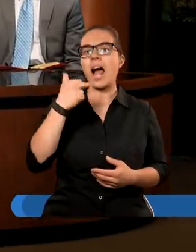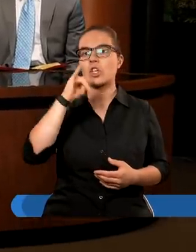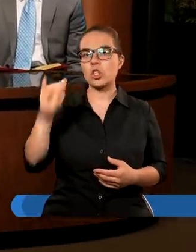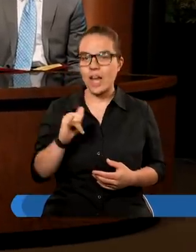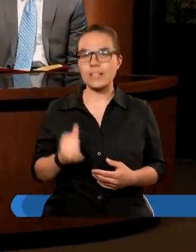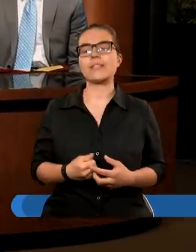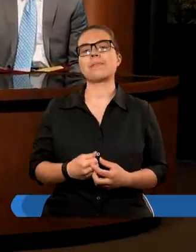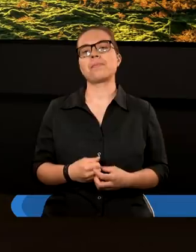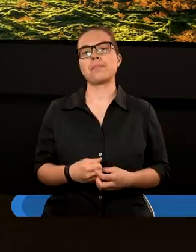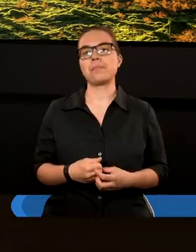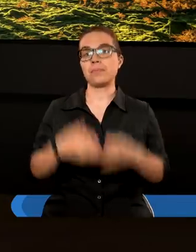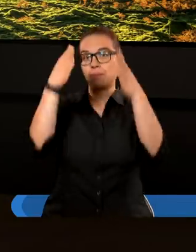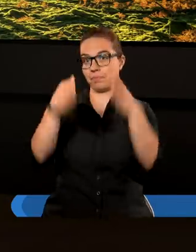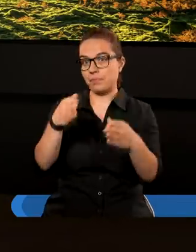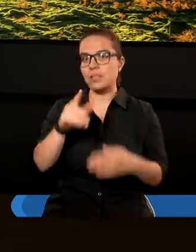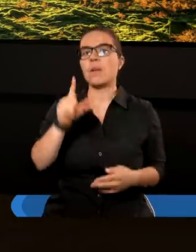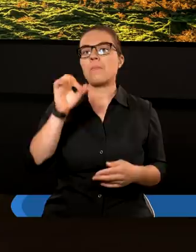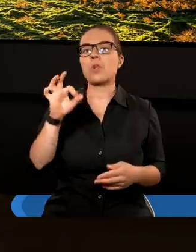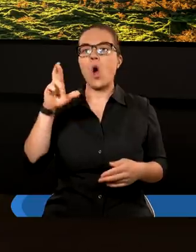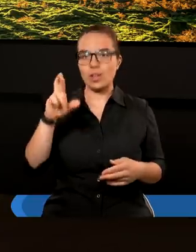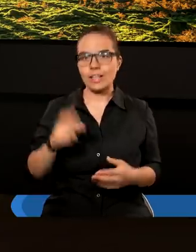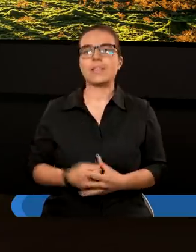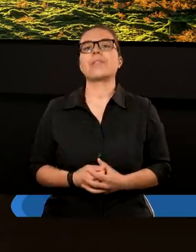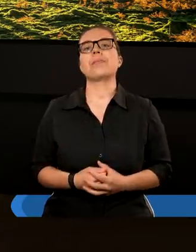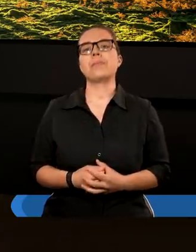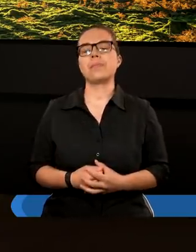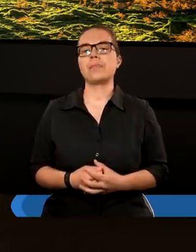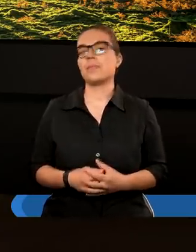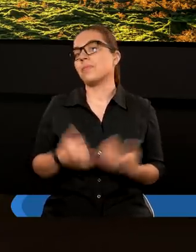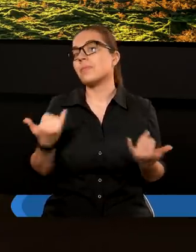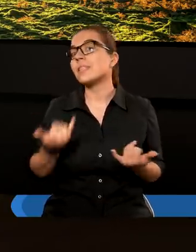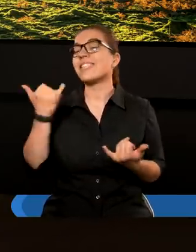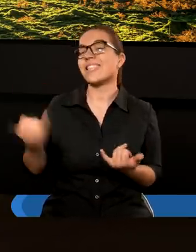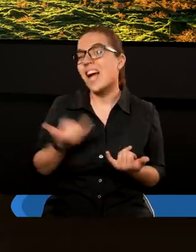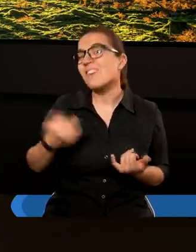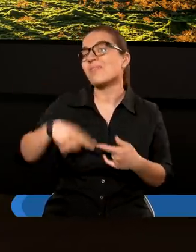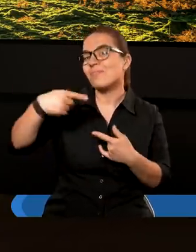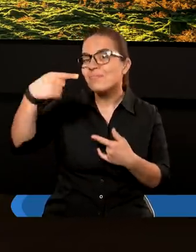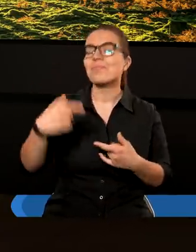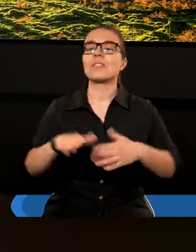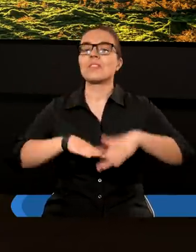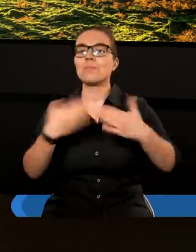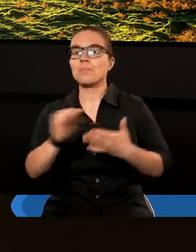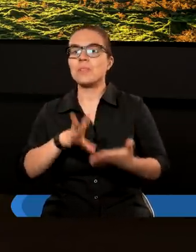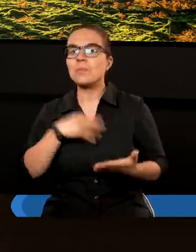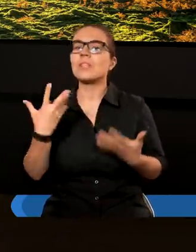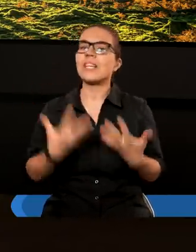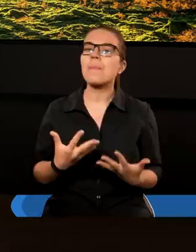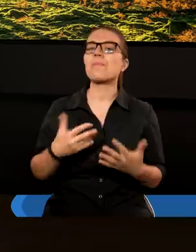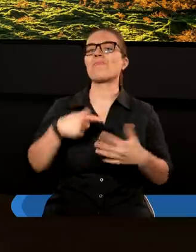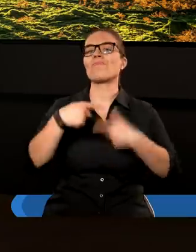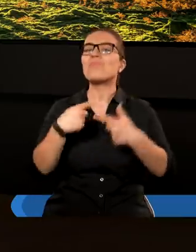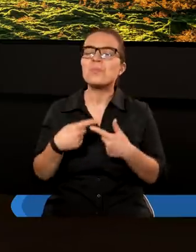Andrzej. Ja na imię mam Piotr. Zawsze z wdzięcznością otwierając Pismo Święte mamy ten